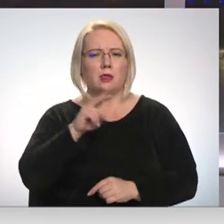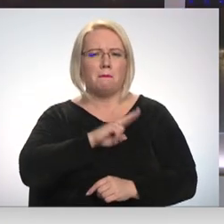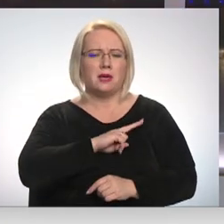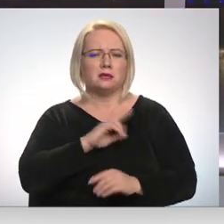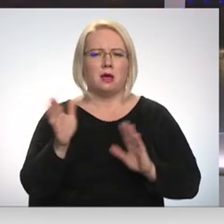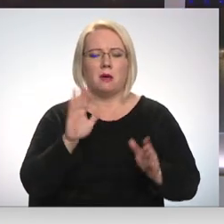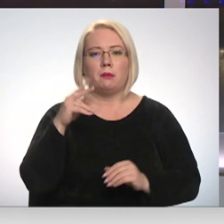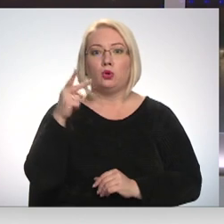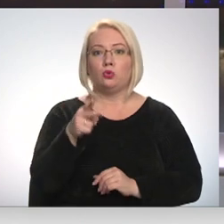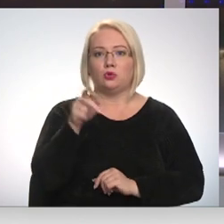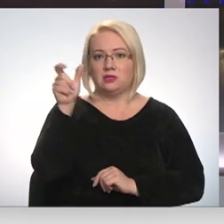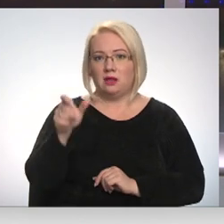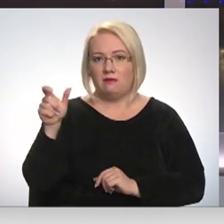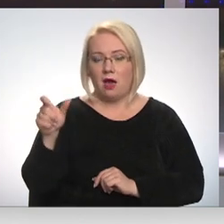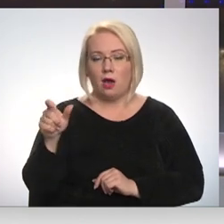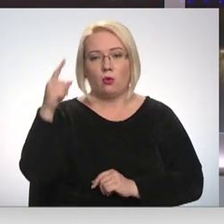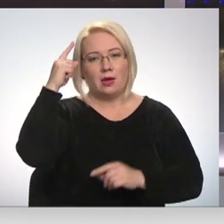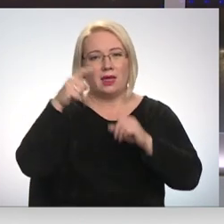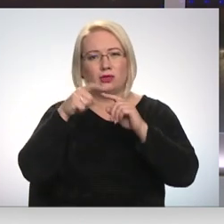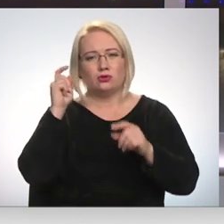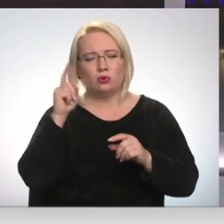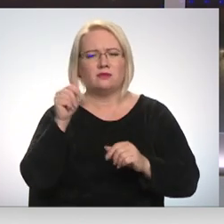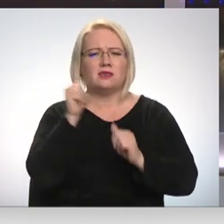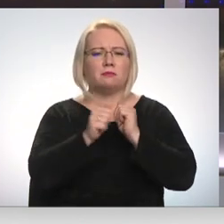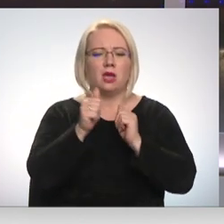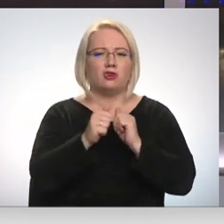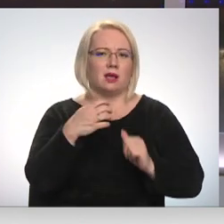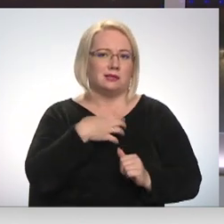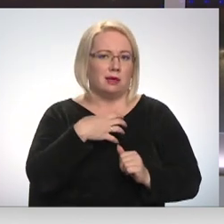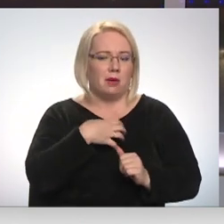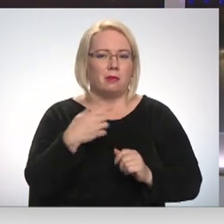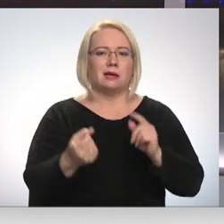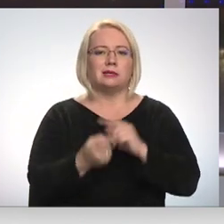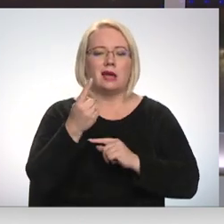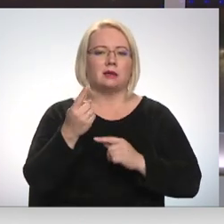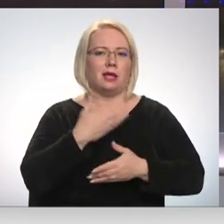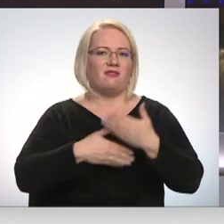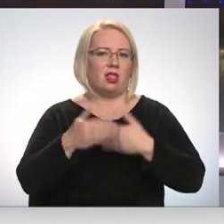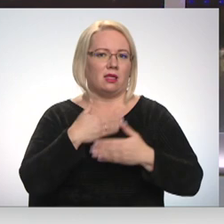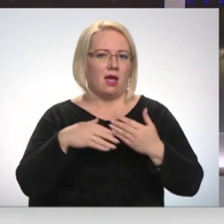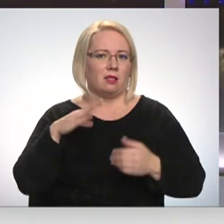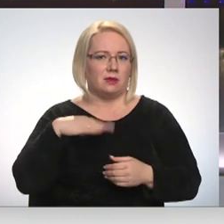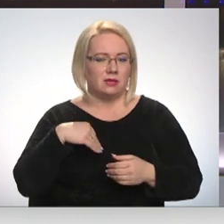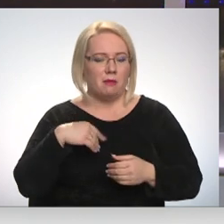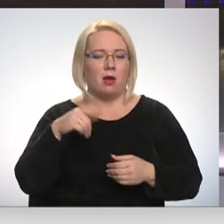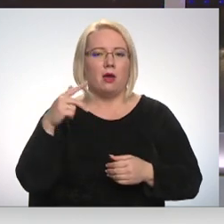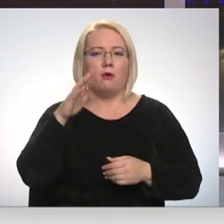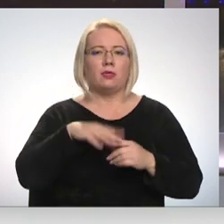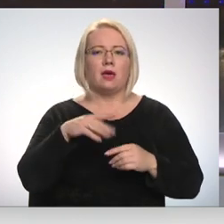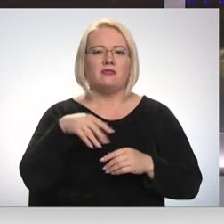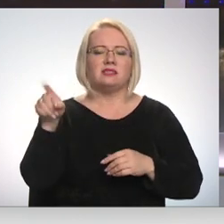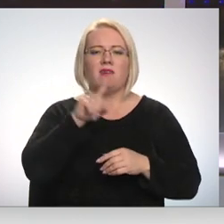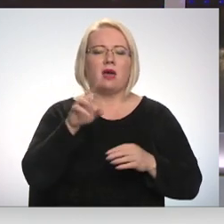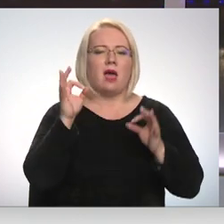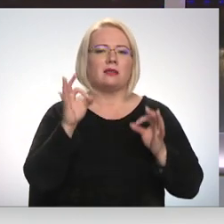diviem tūkstošiem cilvēku. Insults ir arī vispiežākā slimība, kas izraisi invaliditāti. Rīk skambis vairāk pakļauti